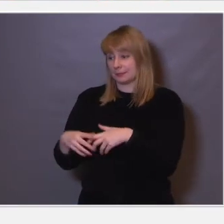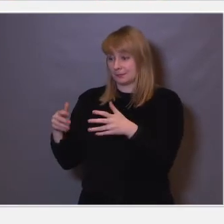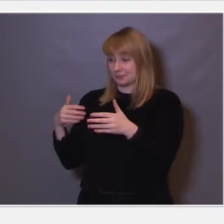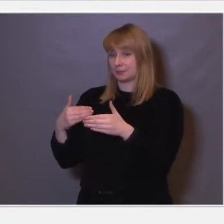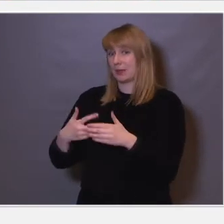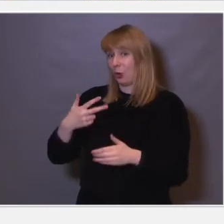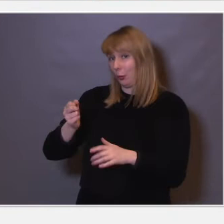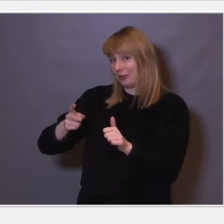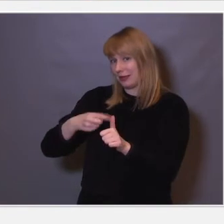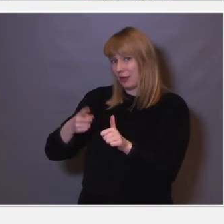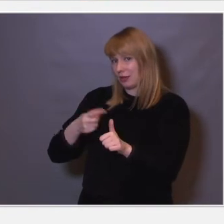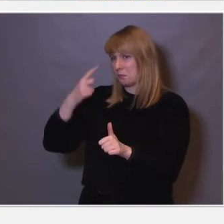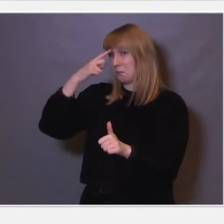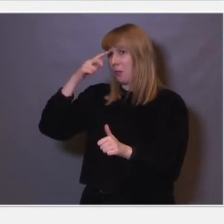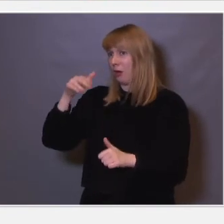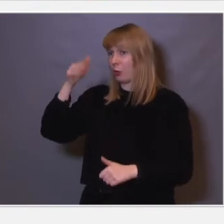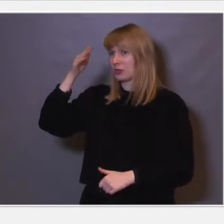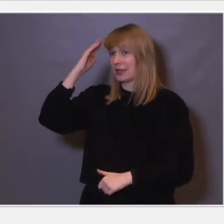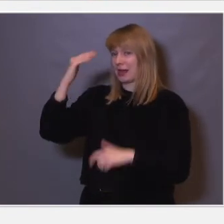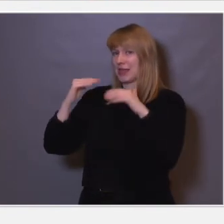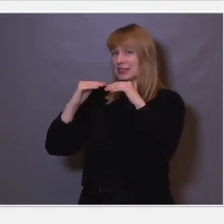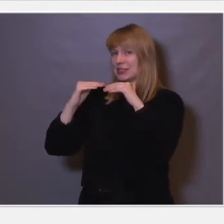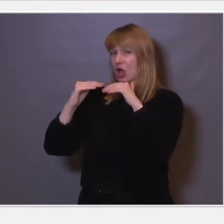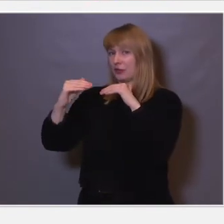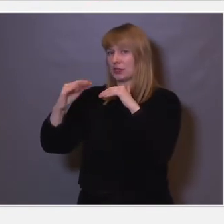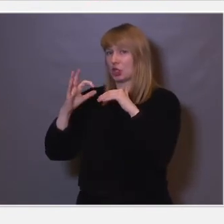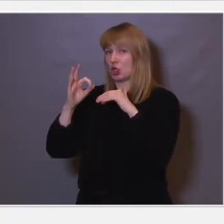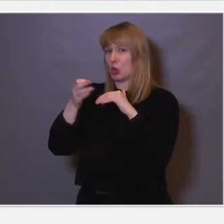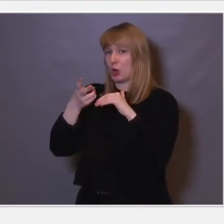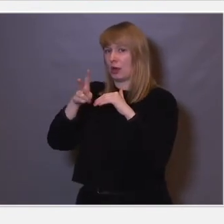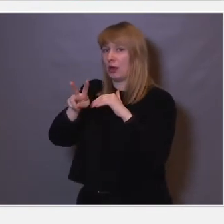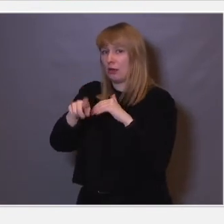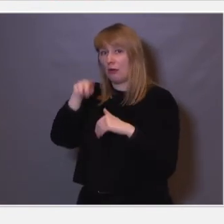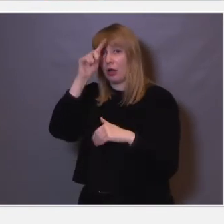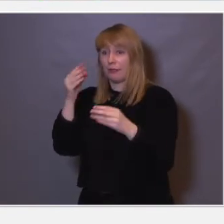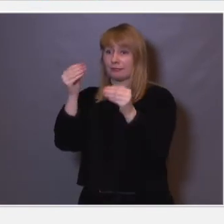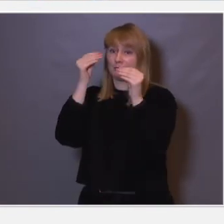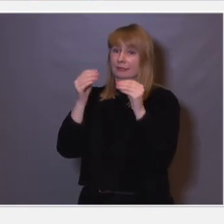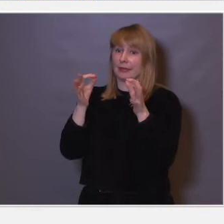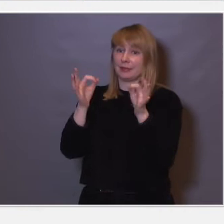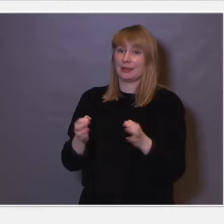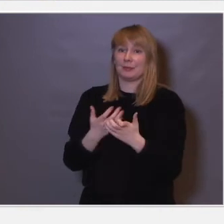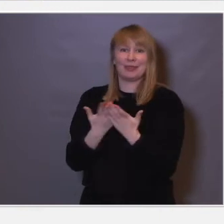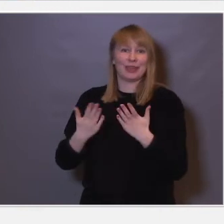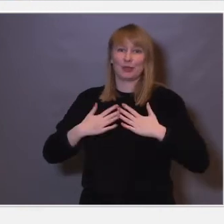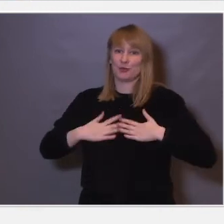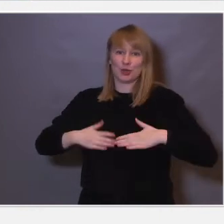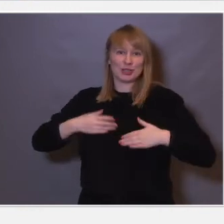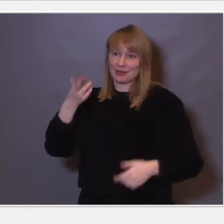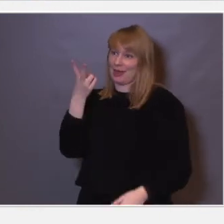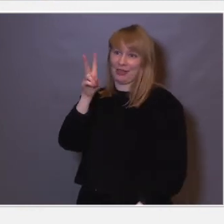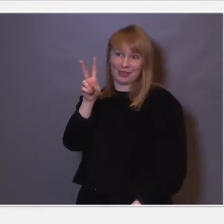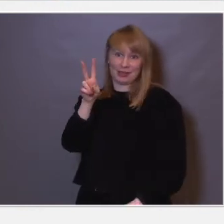-tallet så trodde man at den voksne hjernen var helt statisk. Ingenting skjedde. Vi kunne selvfølgelig lære litt ting, men det var ingen fysiske endringer som skjedde.